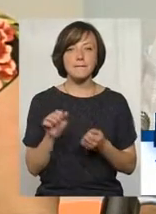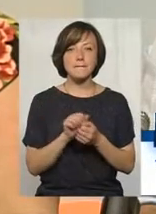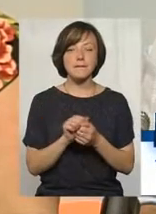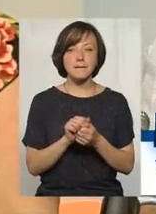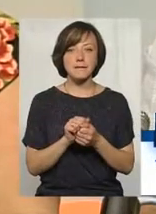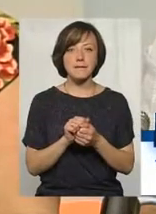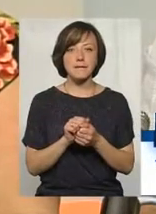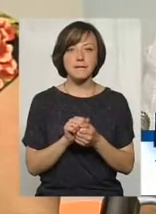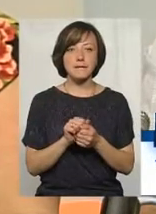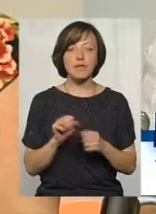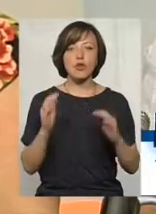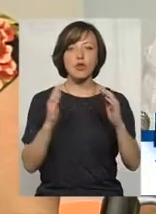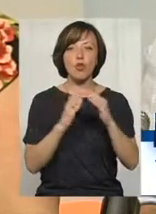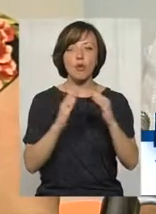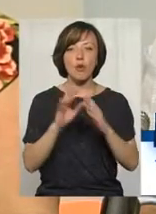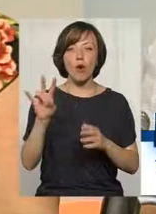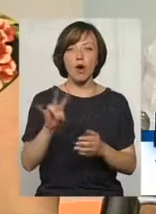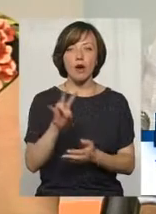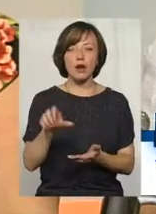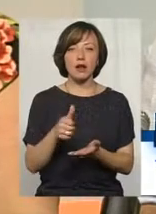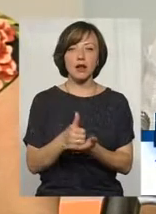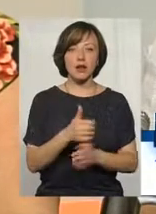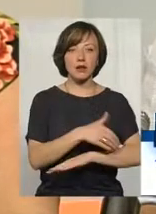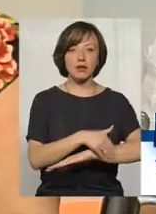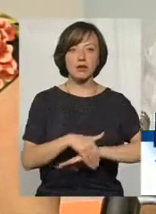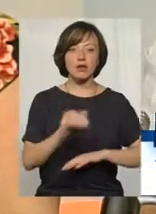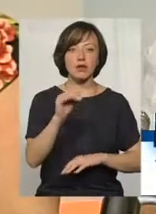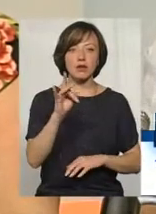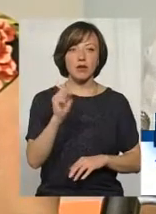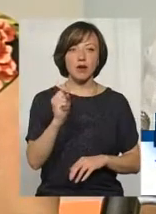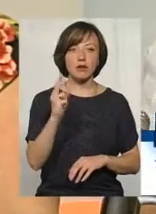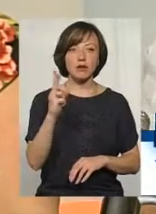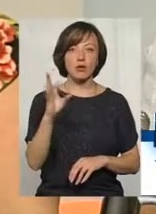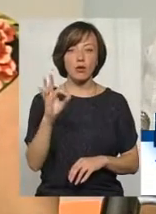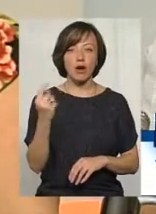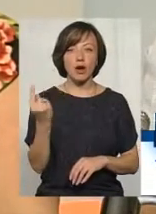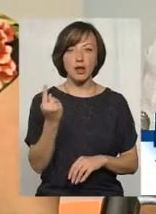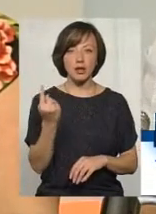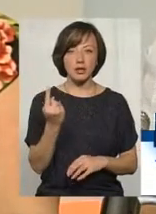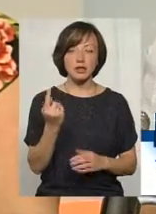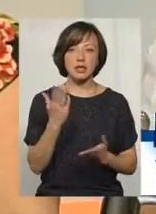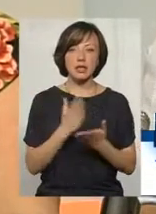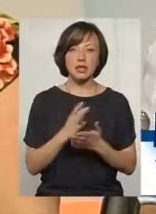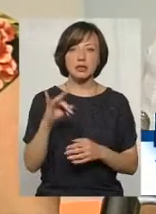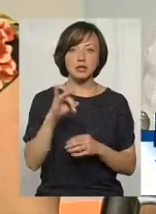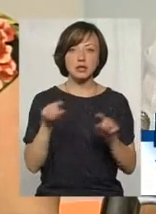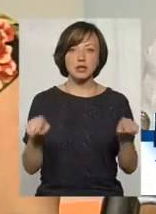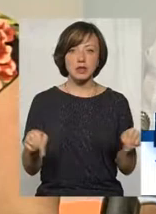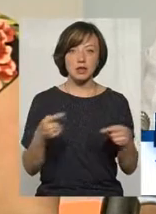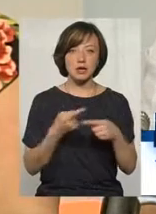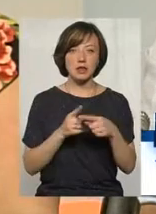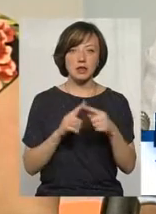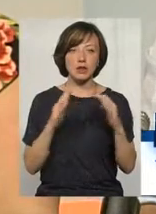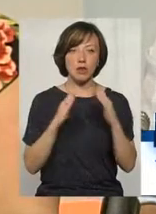архілея, який знаходиться на вулиці Франко-1. Євгенович, є історія з'юздування цього